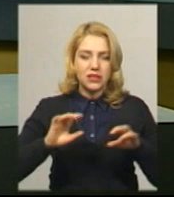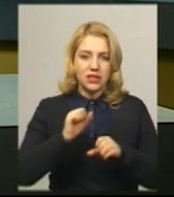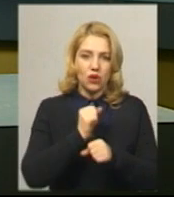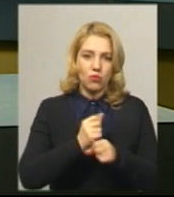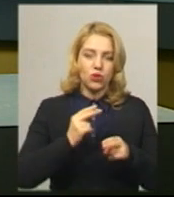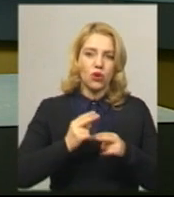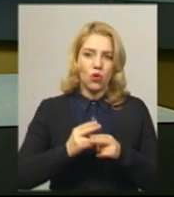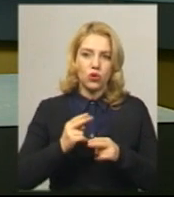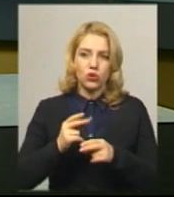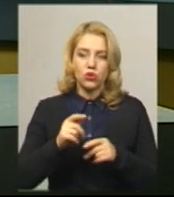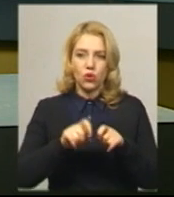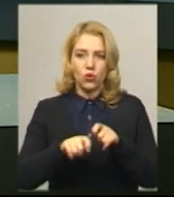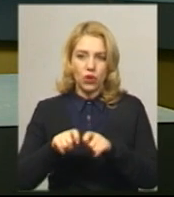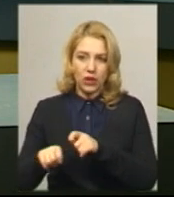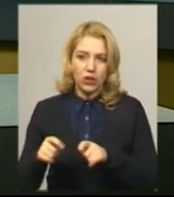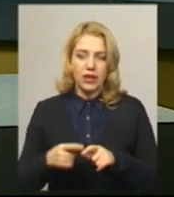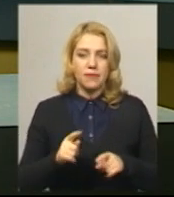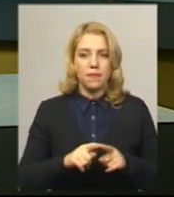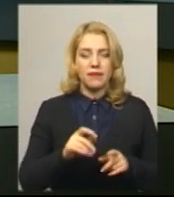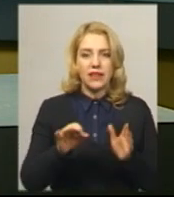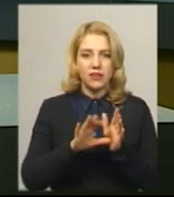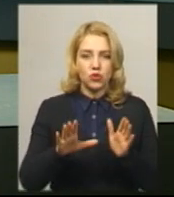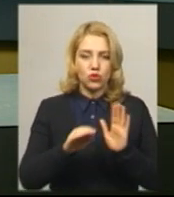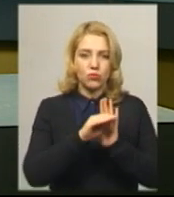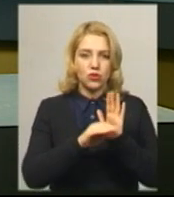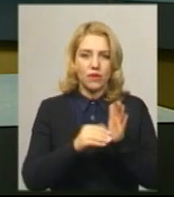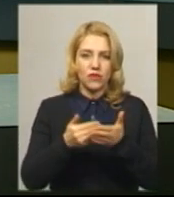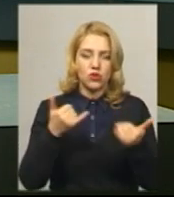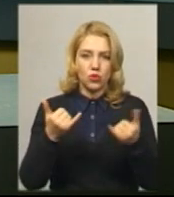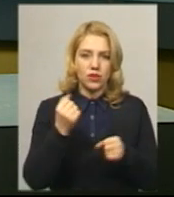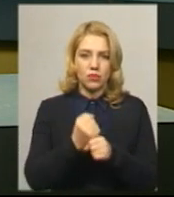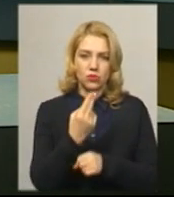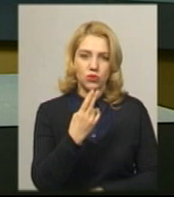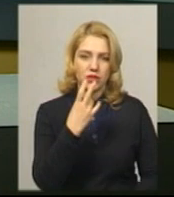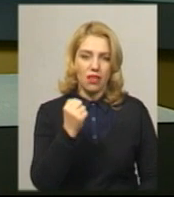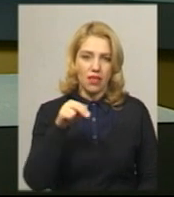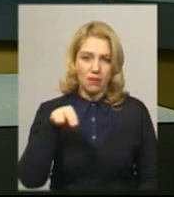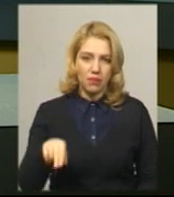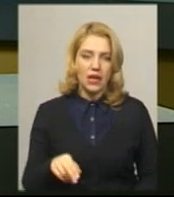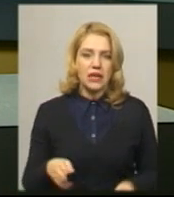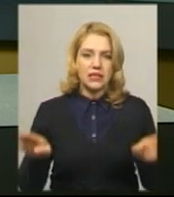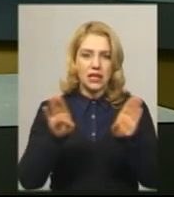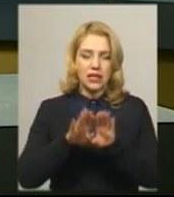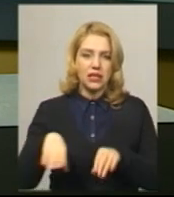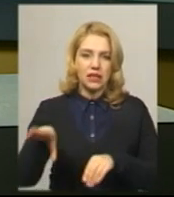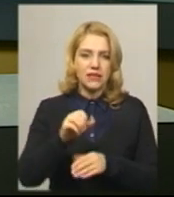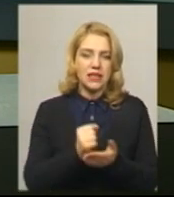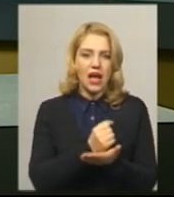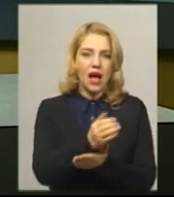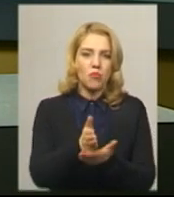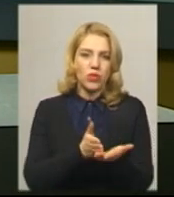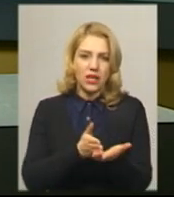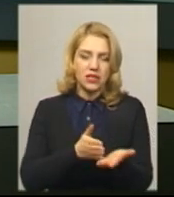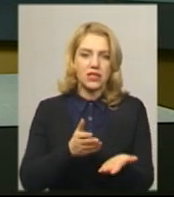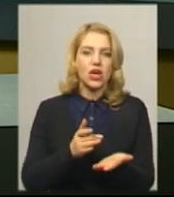Хмельницької міської ради Наталії Воронки, в електронному режимі від сьогодні працює ЦНАП, закриті всі абонентські служби комунальних підприємств.